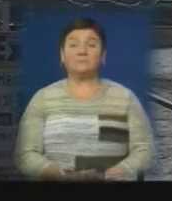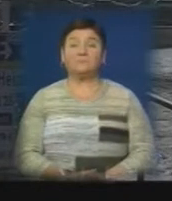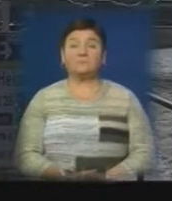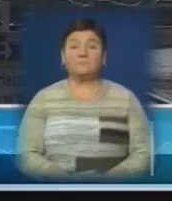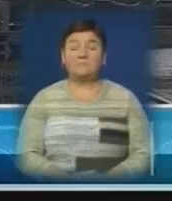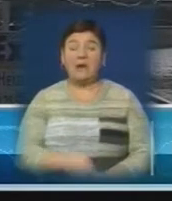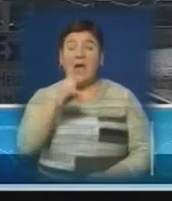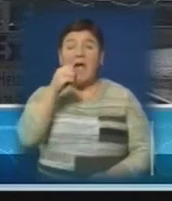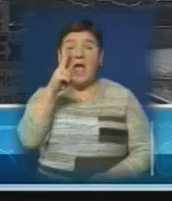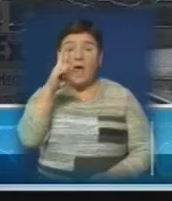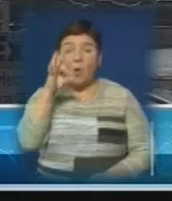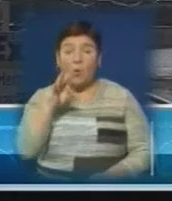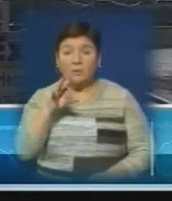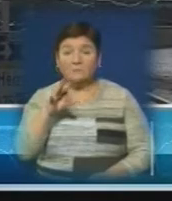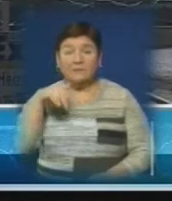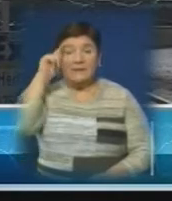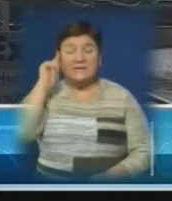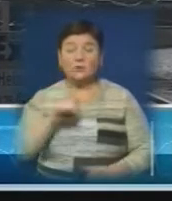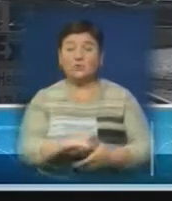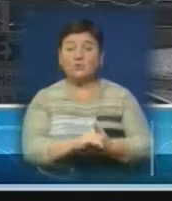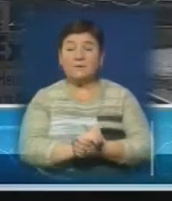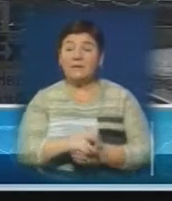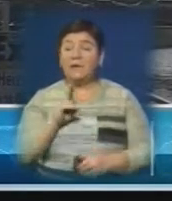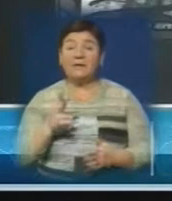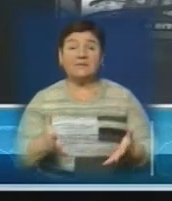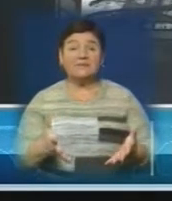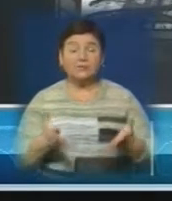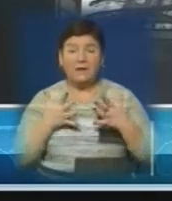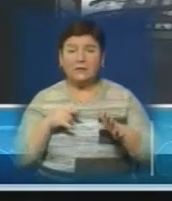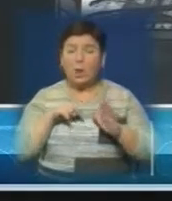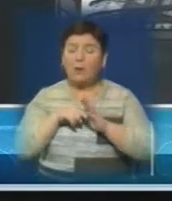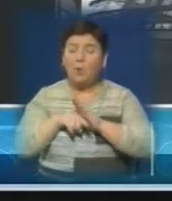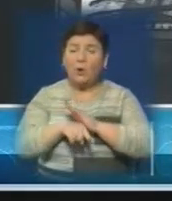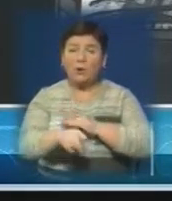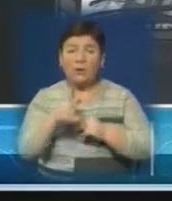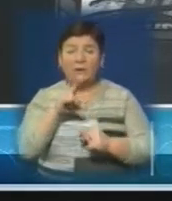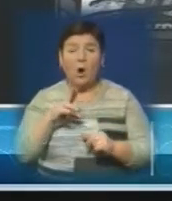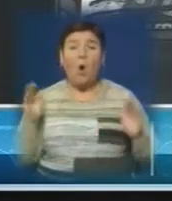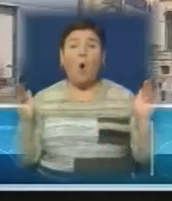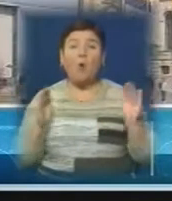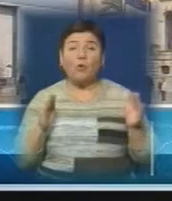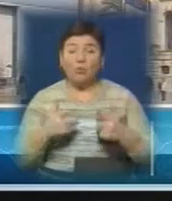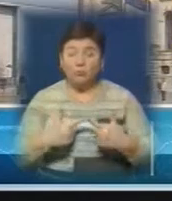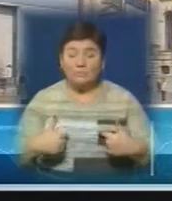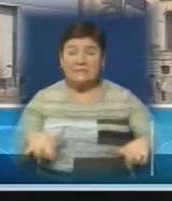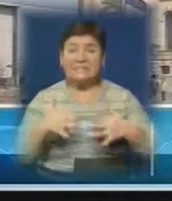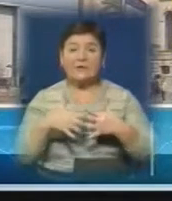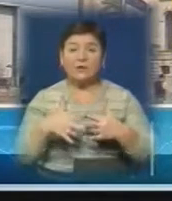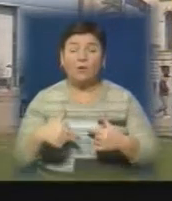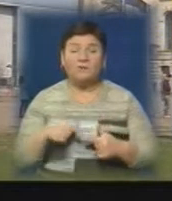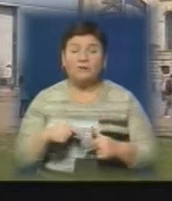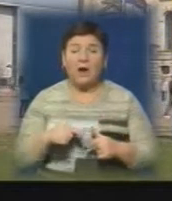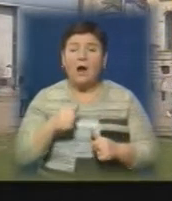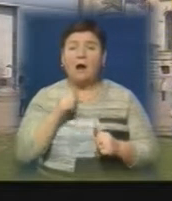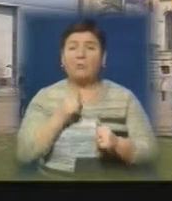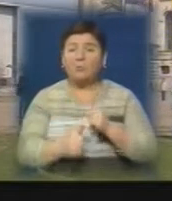Екологічна свідомість німецького суспільства, як з'ясувалось, має глибоке коріння. Про охорону навколишнього середовища в країні дбали